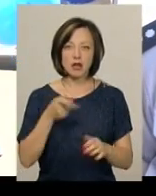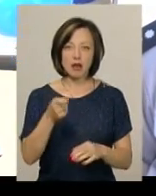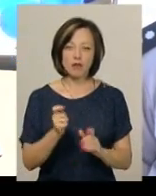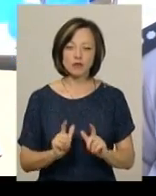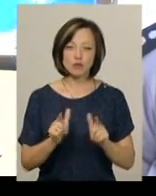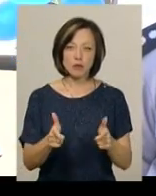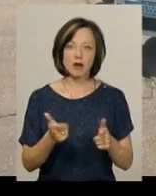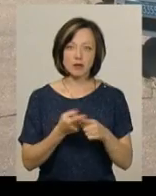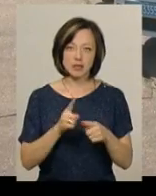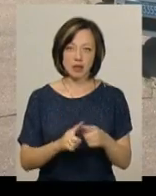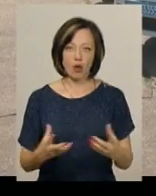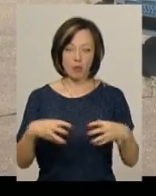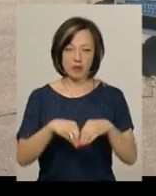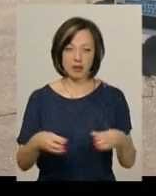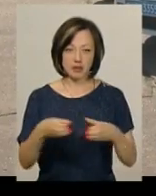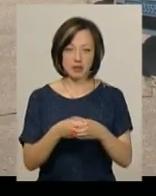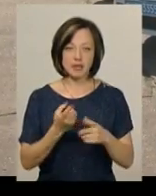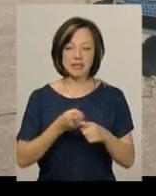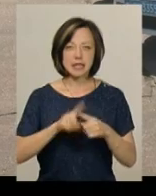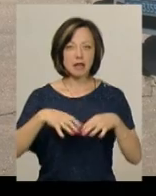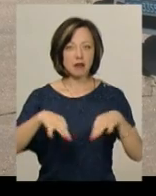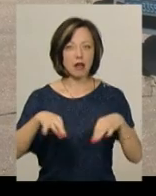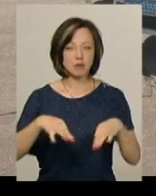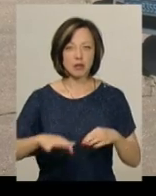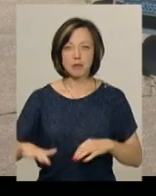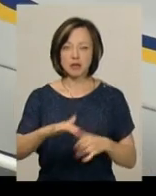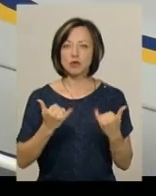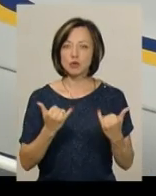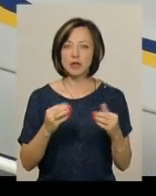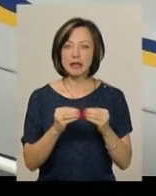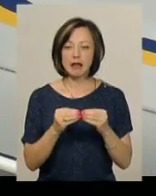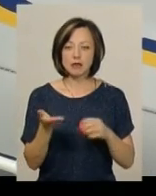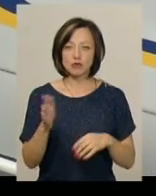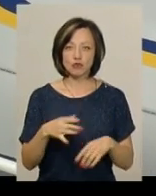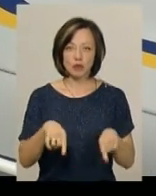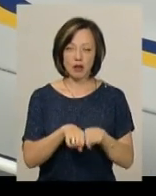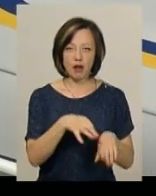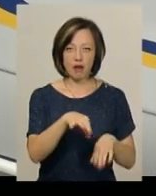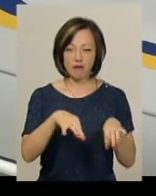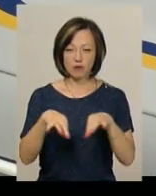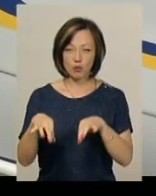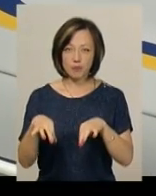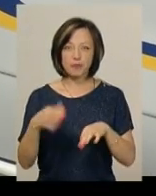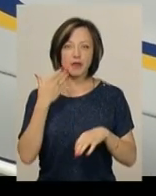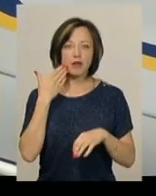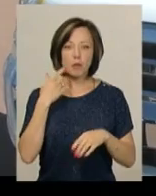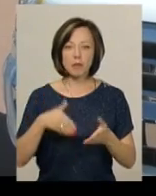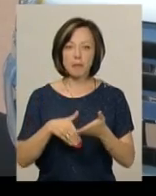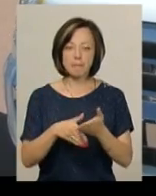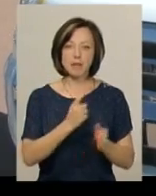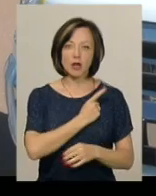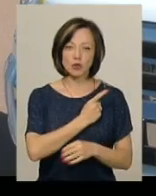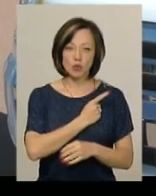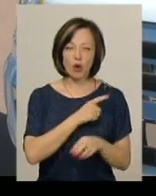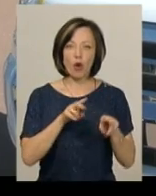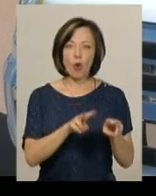вступаються в об'єднання. Це – поліцейський транспорт. На майдані сьогодні 10 таких автівок. Серед них – легковики патрульних, автороти